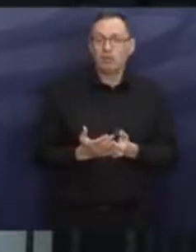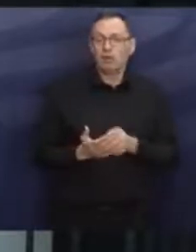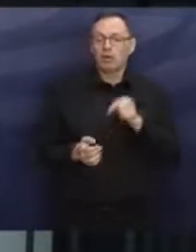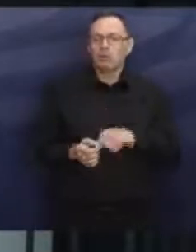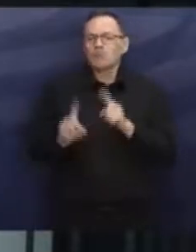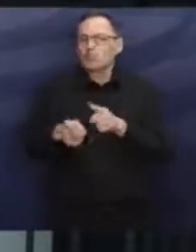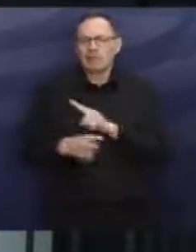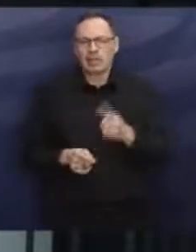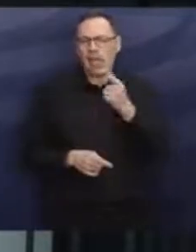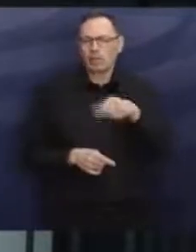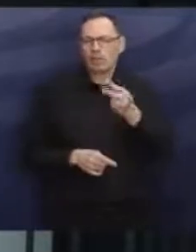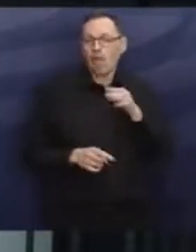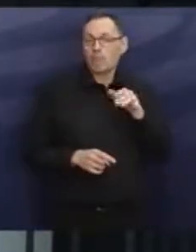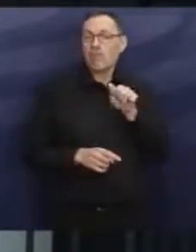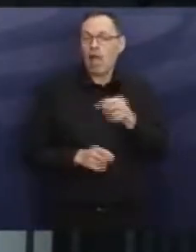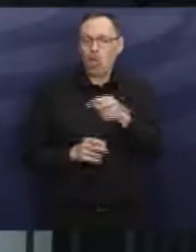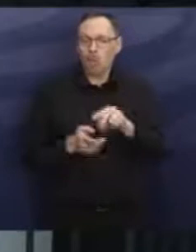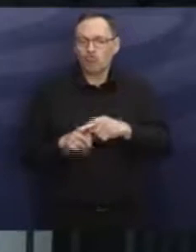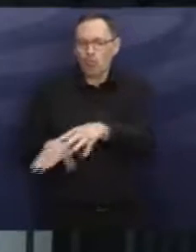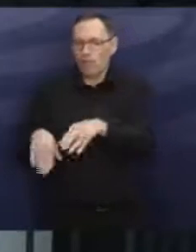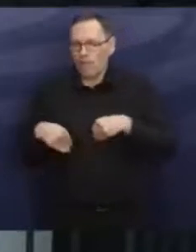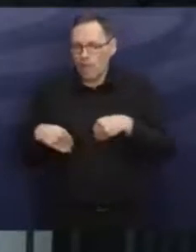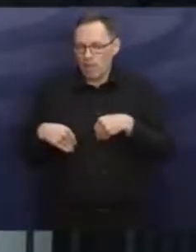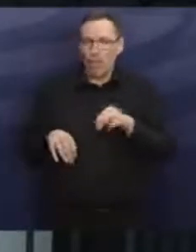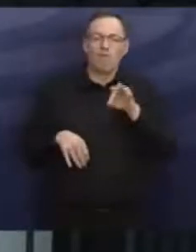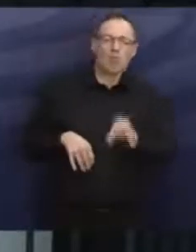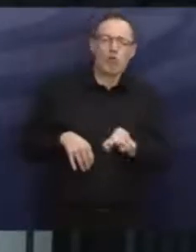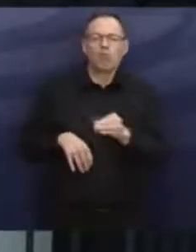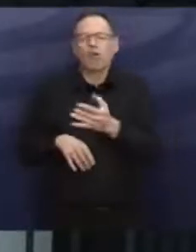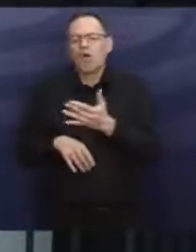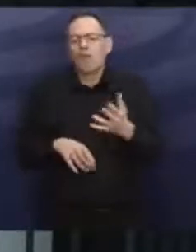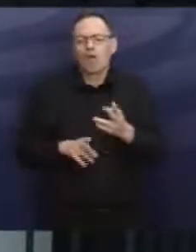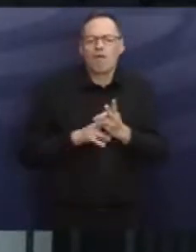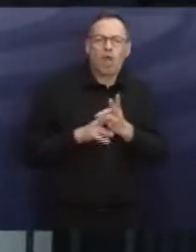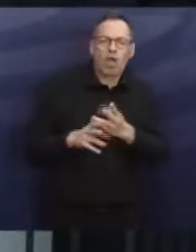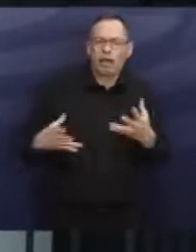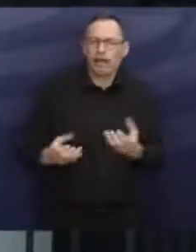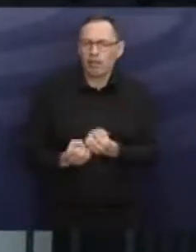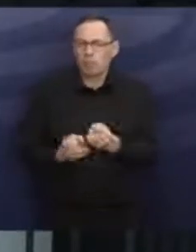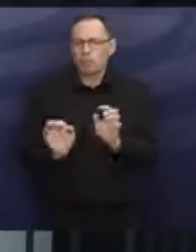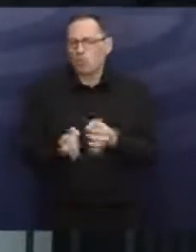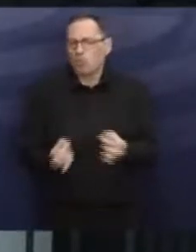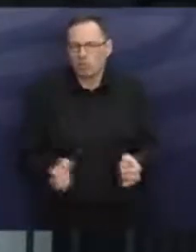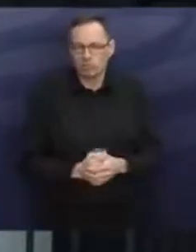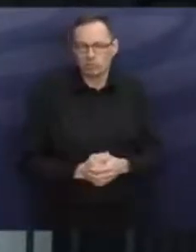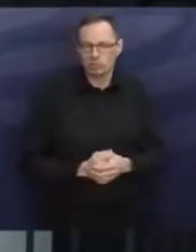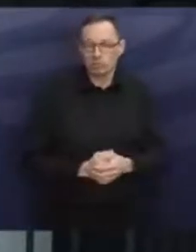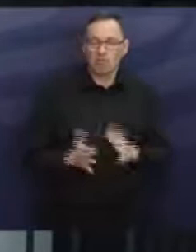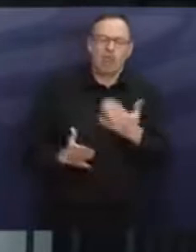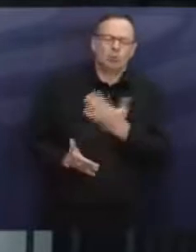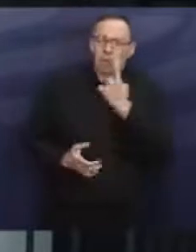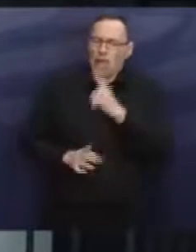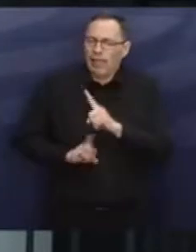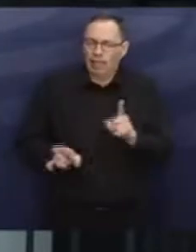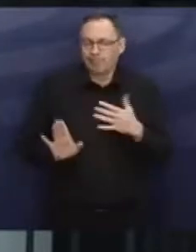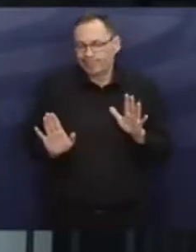auch nicht 1,2 Milliarden Euro Schulden aufnehmen, um irgendwelche Folgen zu retten. Vielleicht war es nicht so gemeint, aber